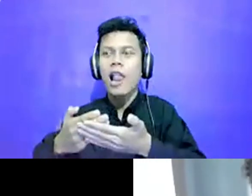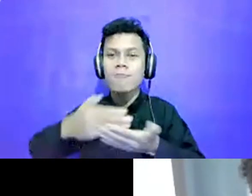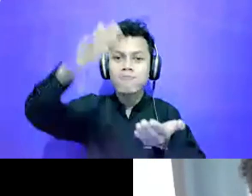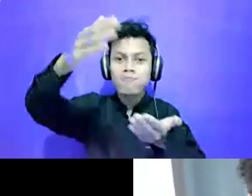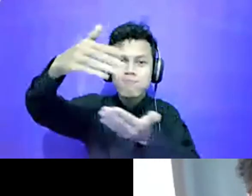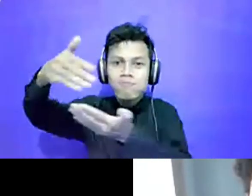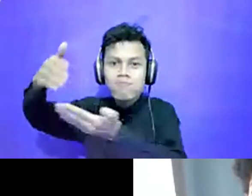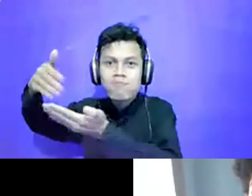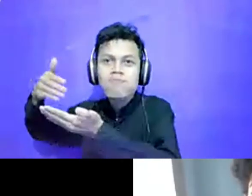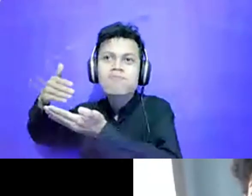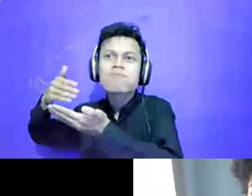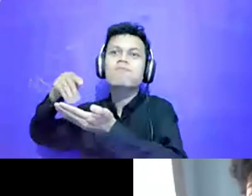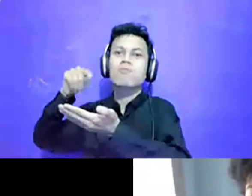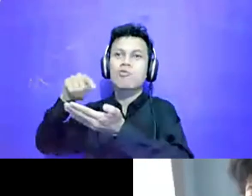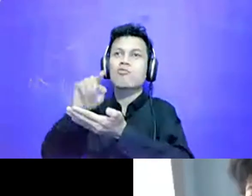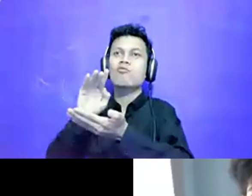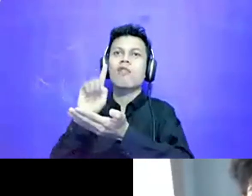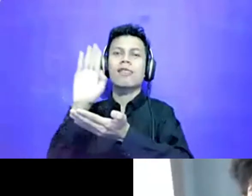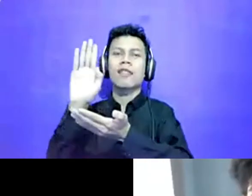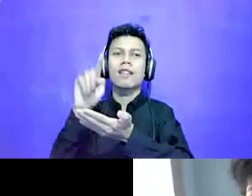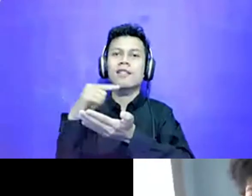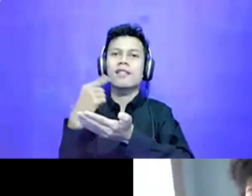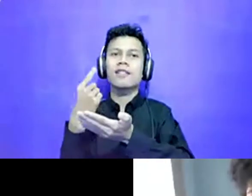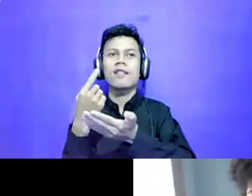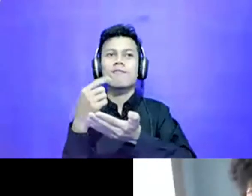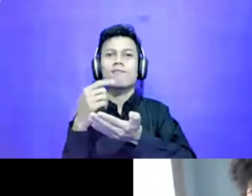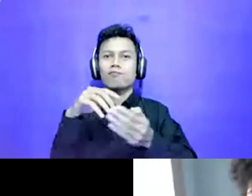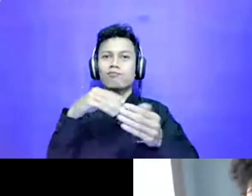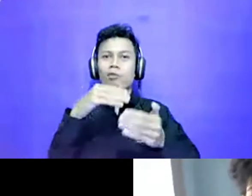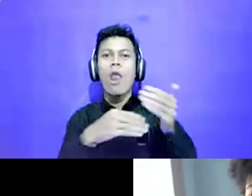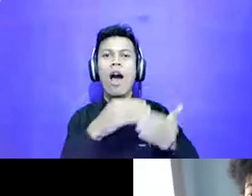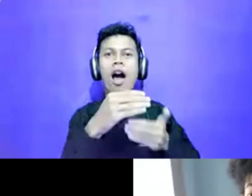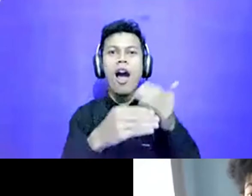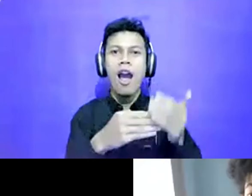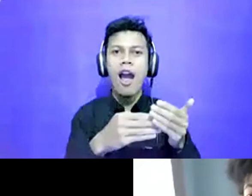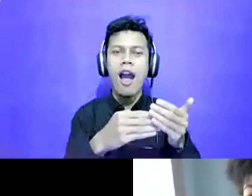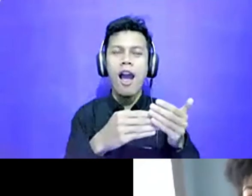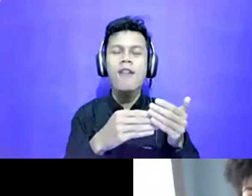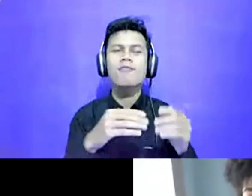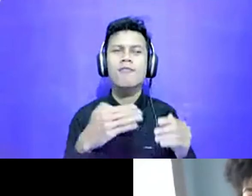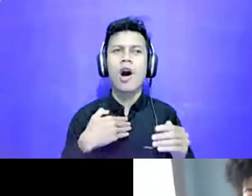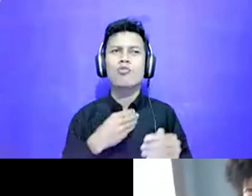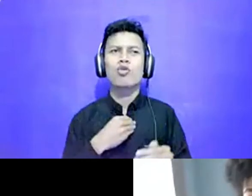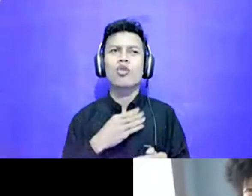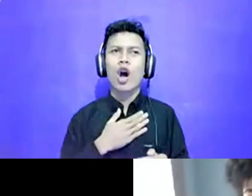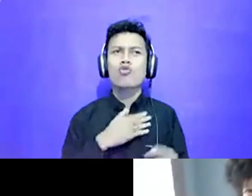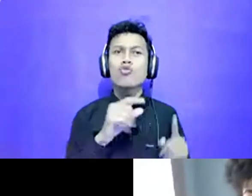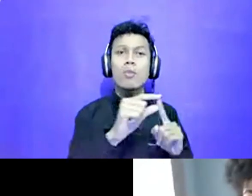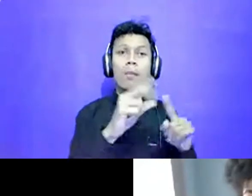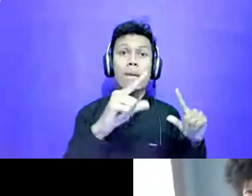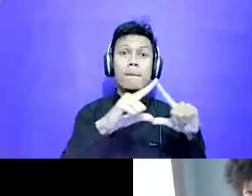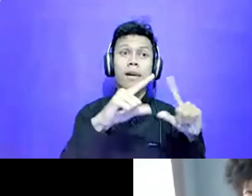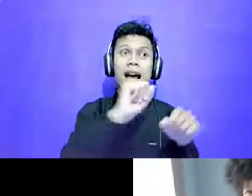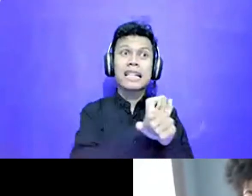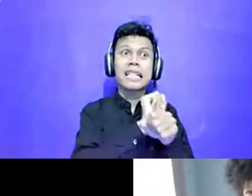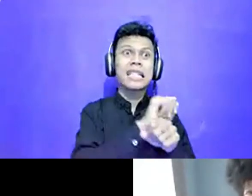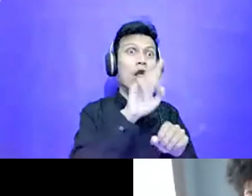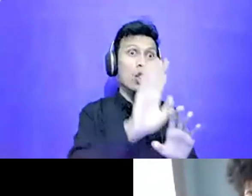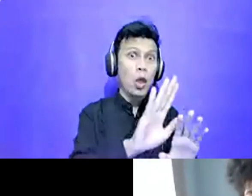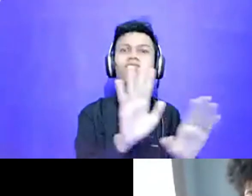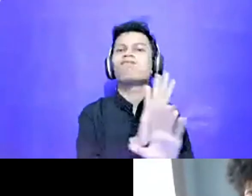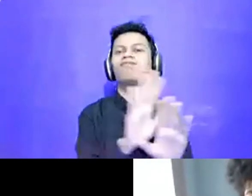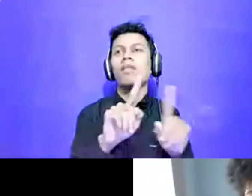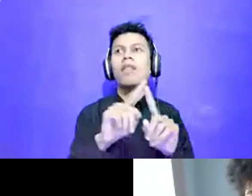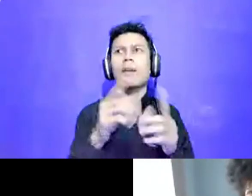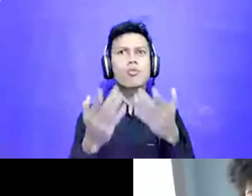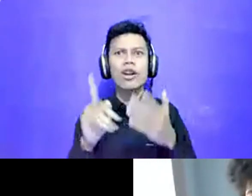Menurutku bukan cuma di kartu prakerja tapi program-program lain yang terkait dengan teman-teman disabilitas itu juga bisa